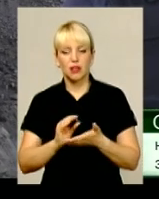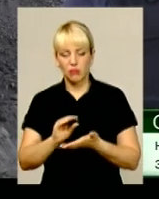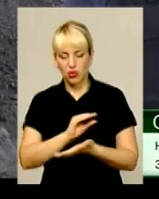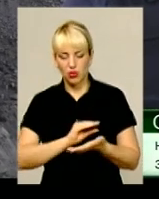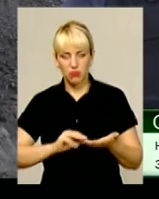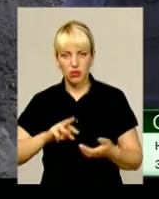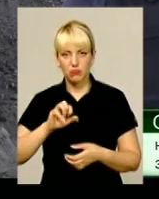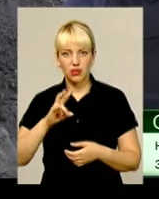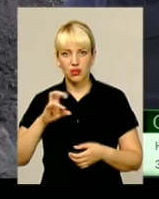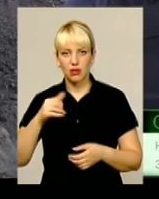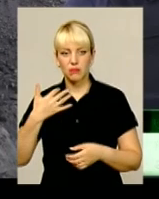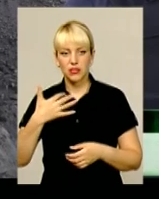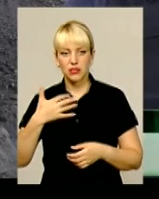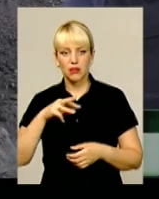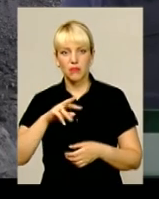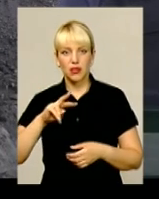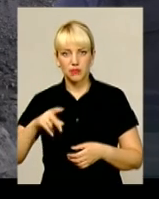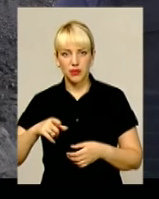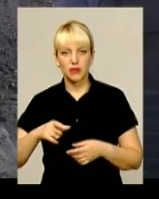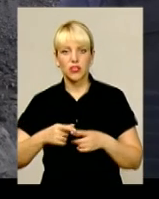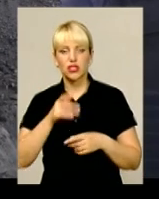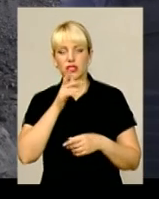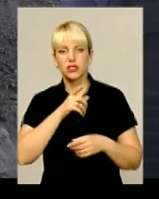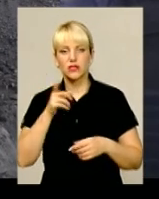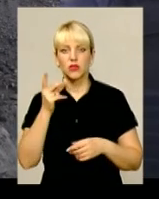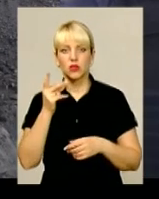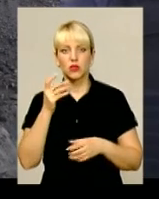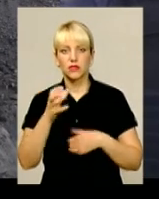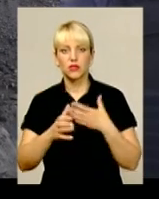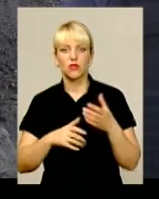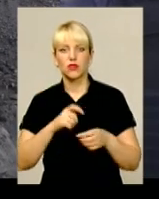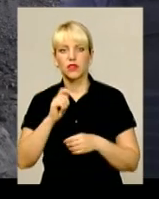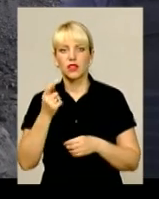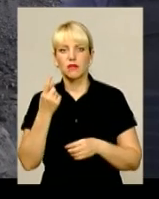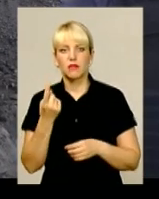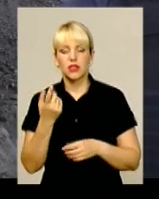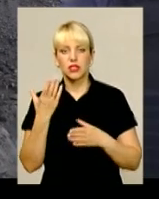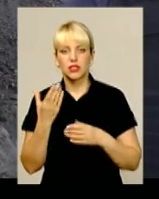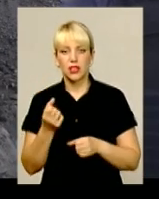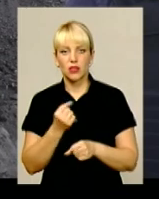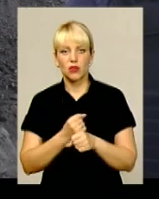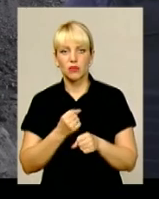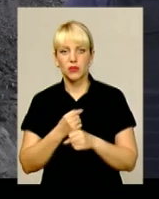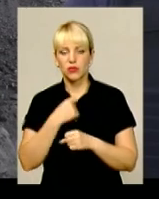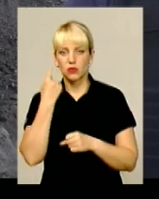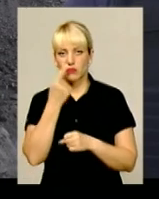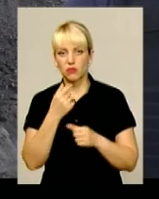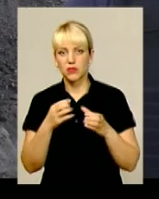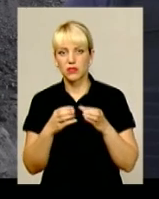51 міліметрів в часі Другої світової війни. І в перший день робіт особовим складом було